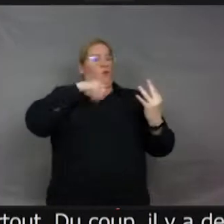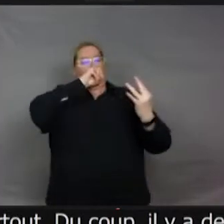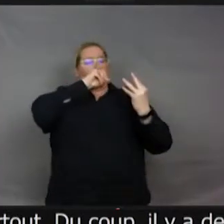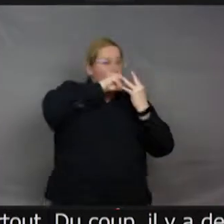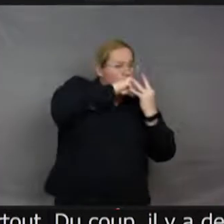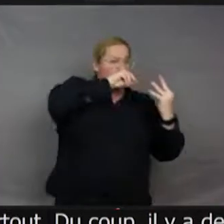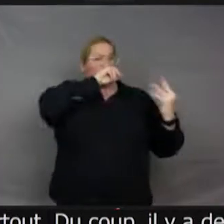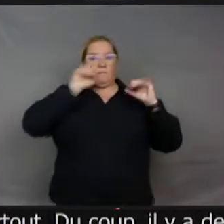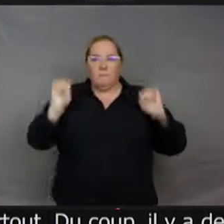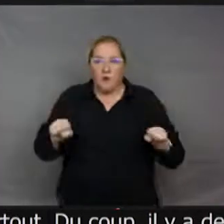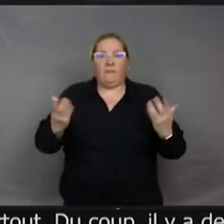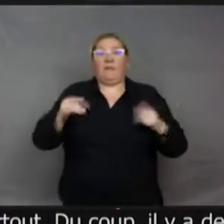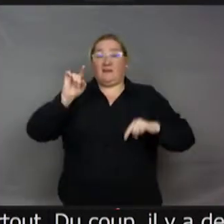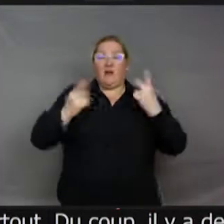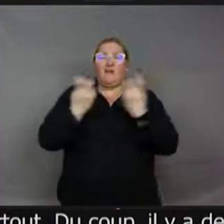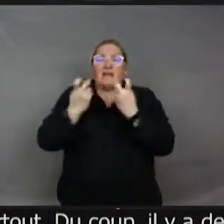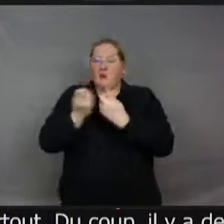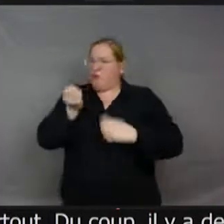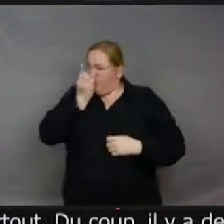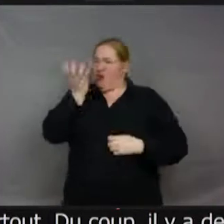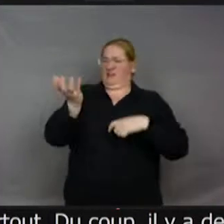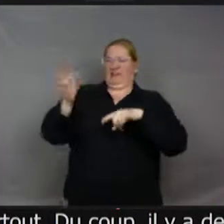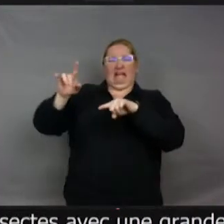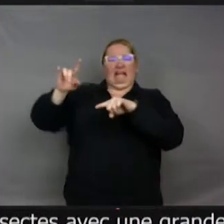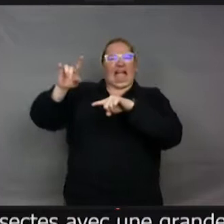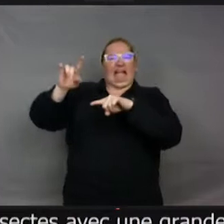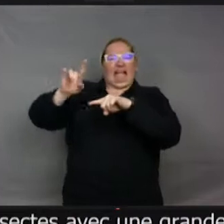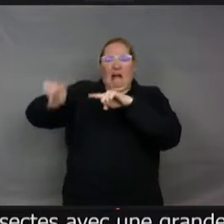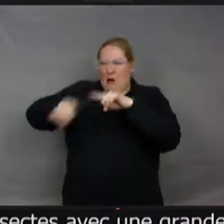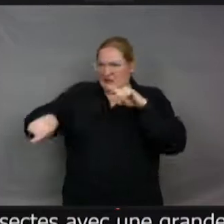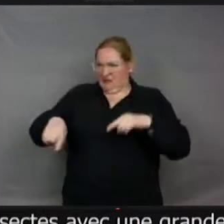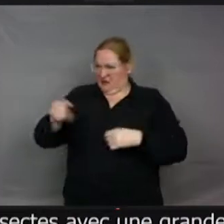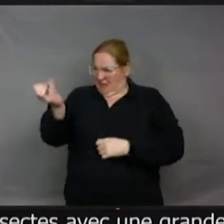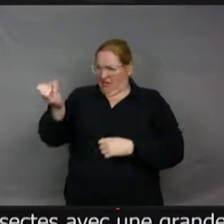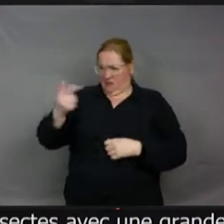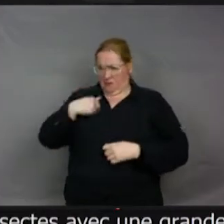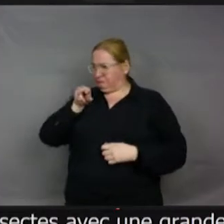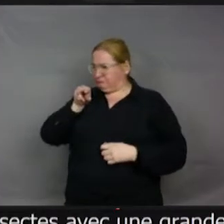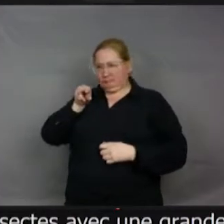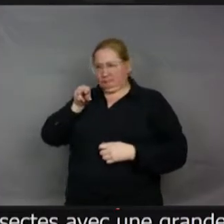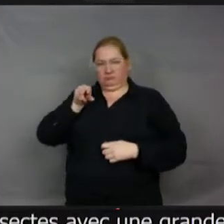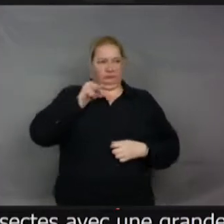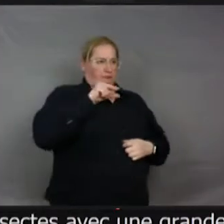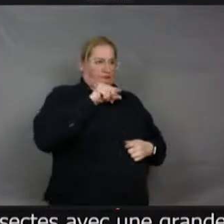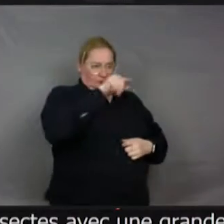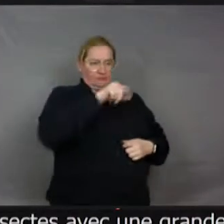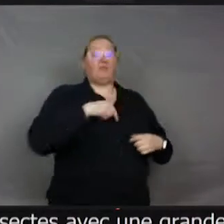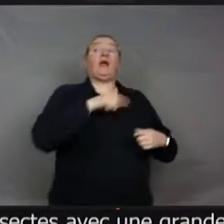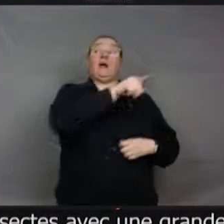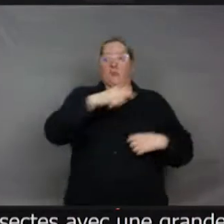pas sur une fleur de carotte qui est toute petite, parce ça ne l'intéresse pas, elle n'est pas équipée pour. Ça va être plutôt, du coup, les guêpes qui ont